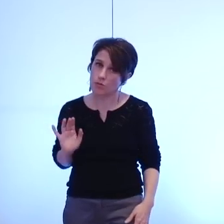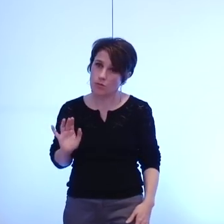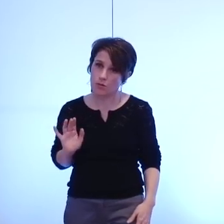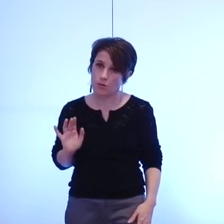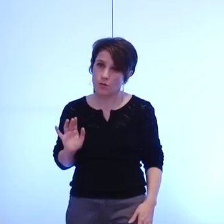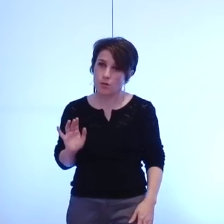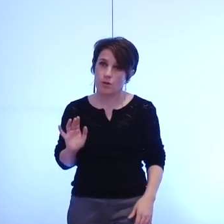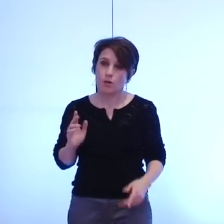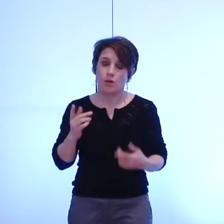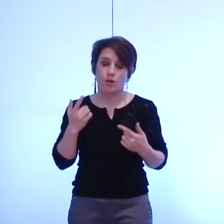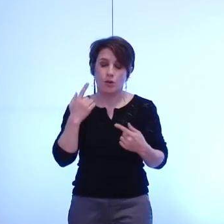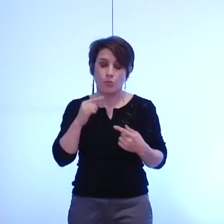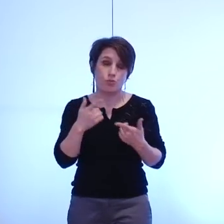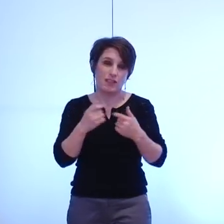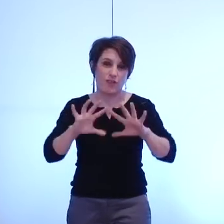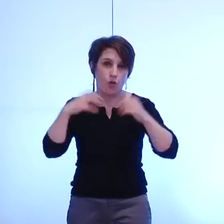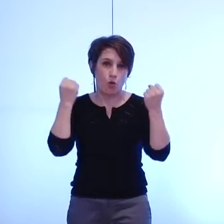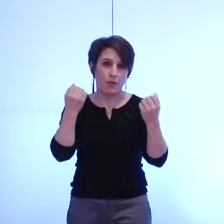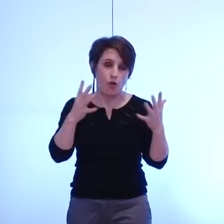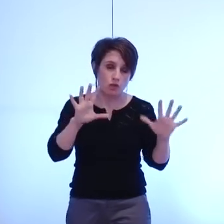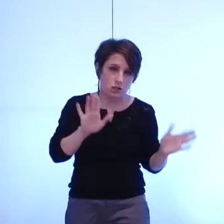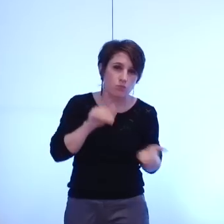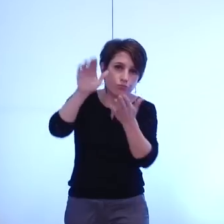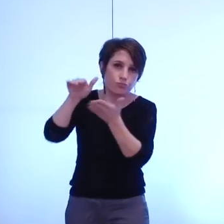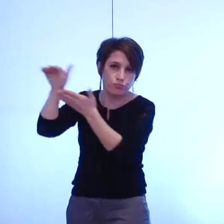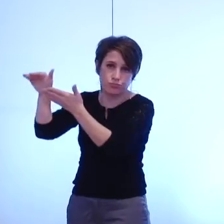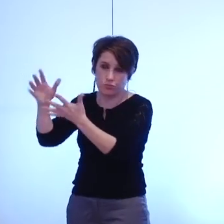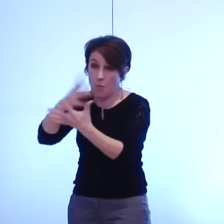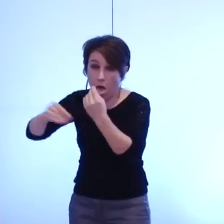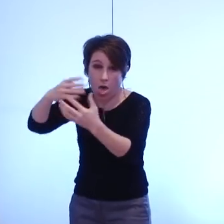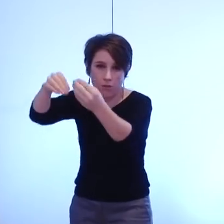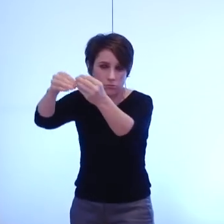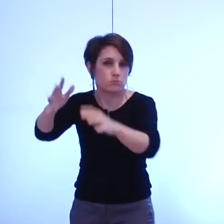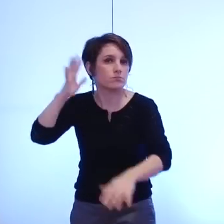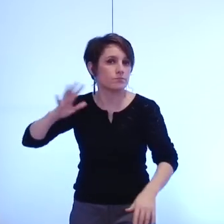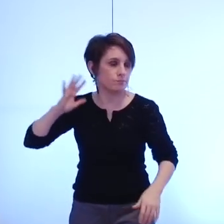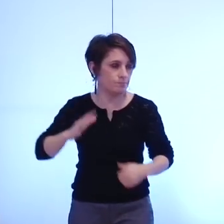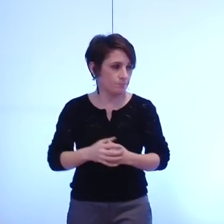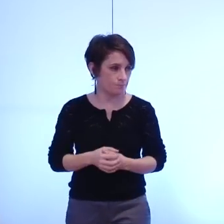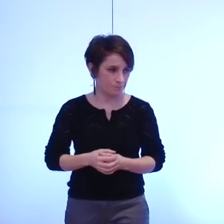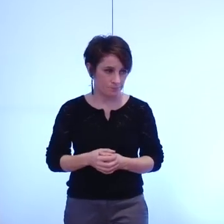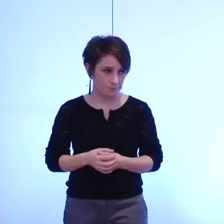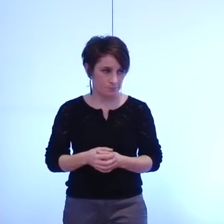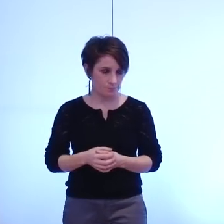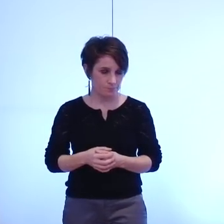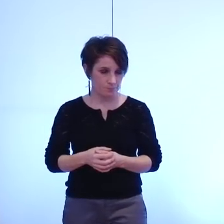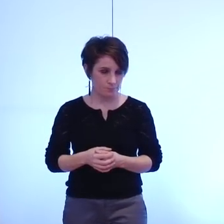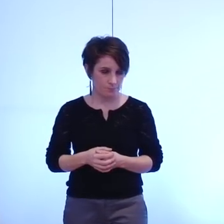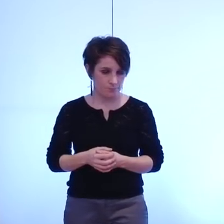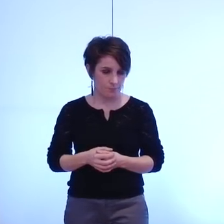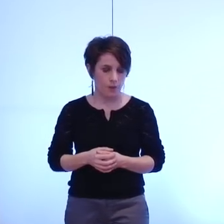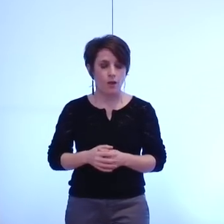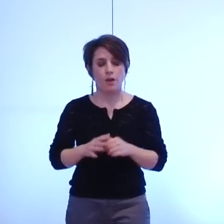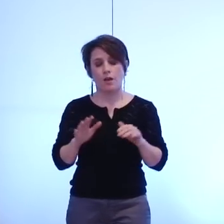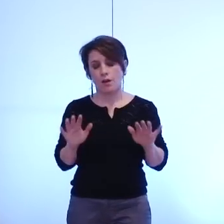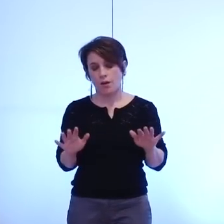du transfert de différentes compétences je ne voudrais pas m'étaler sur le débat à nouveau